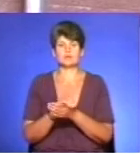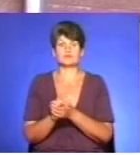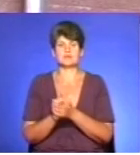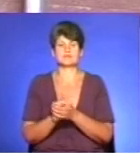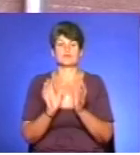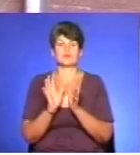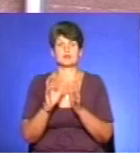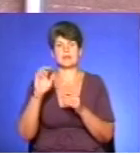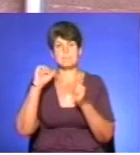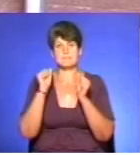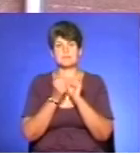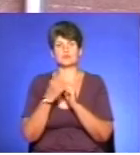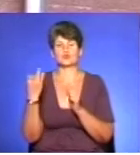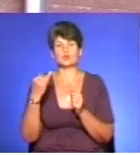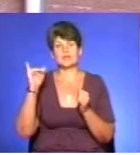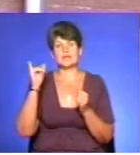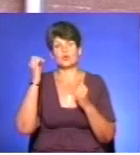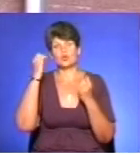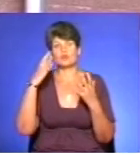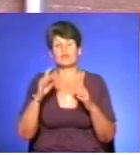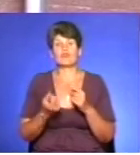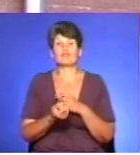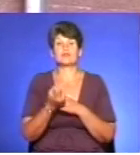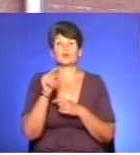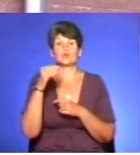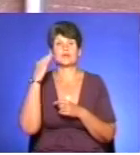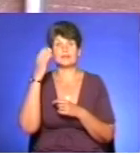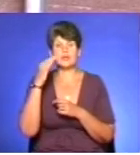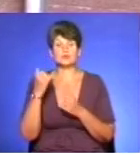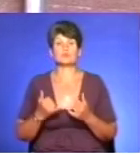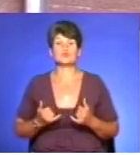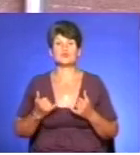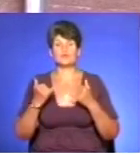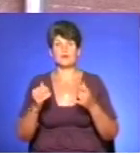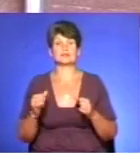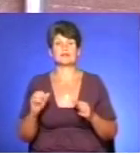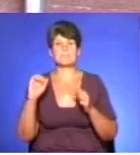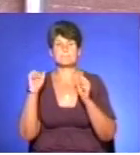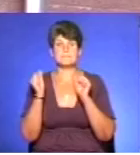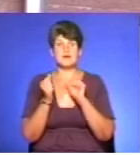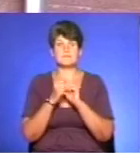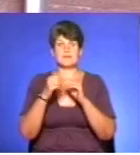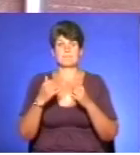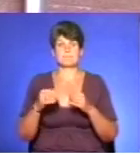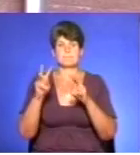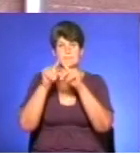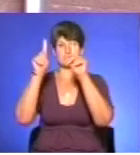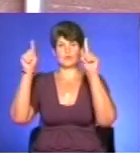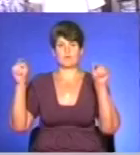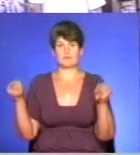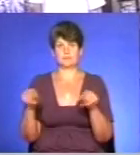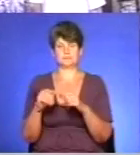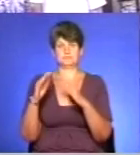пам'яток історії та культури, випликало таку ідею, що пошанувати її пам'ять меморіальною дошкою, меморіальною